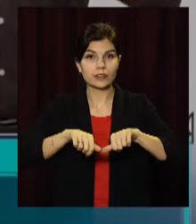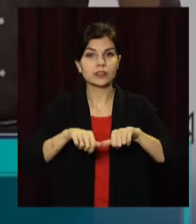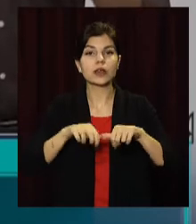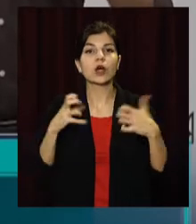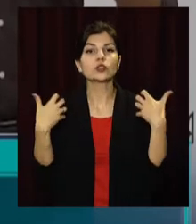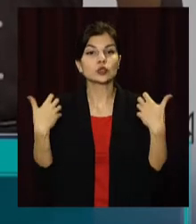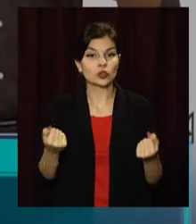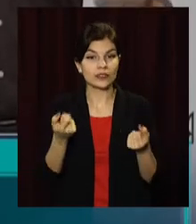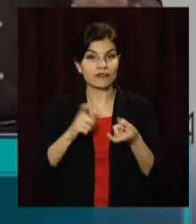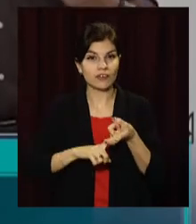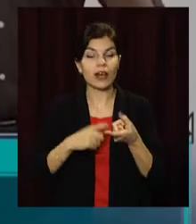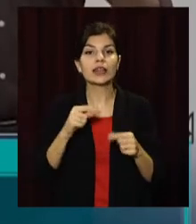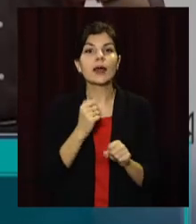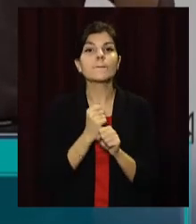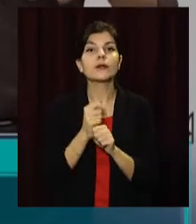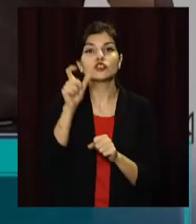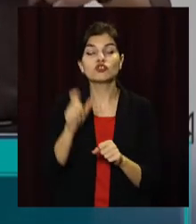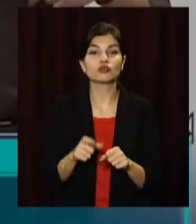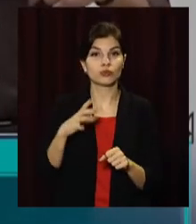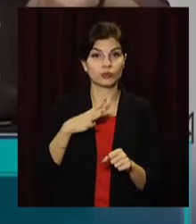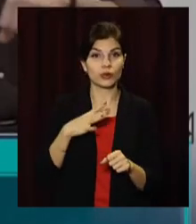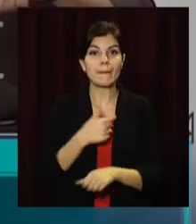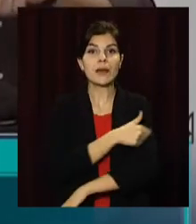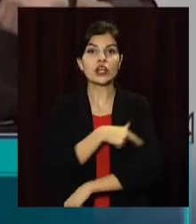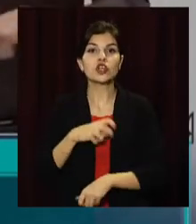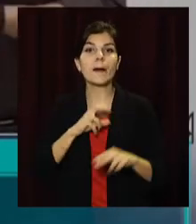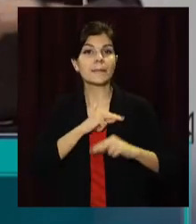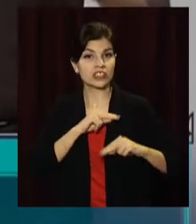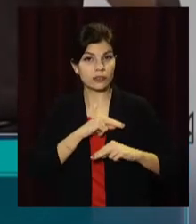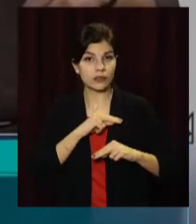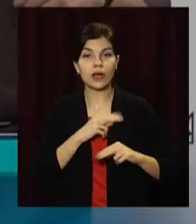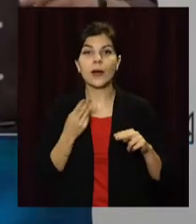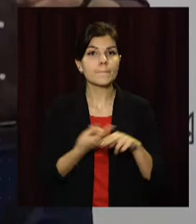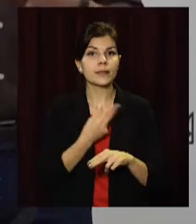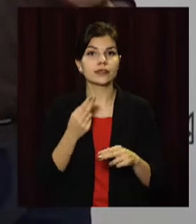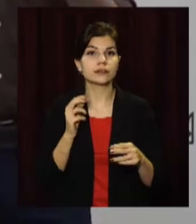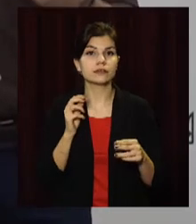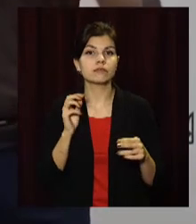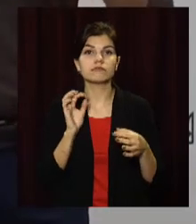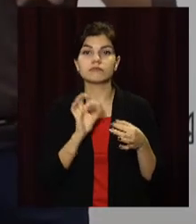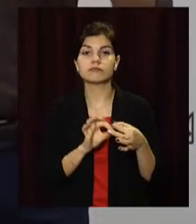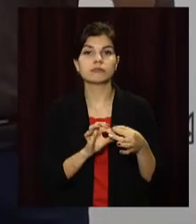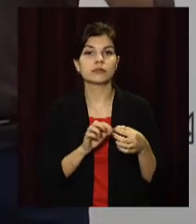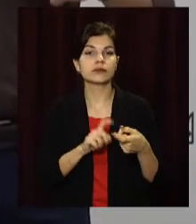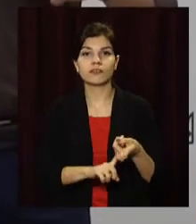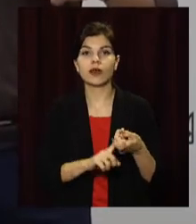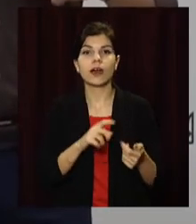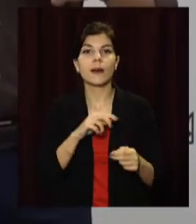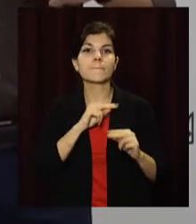охорони здоров'я, де працював потерпілий медичний працівник, без залучення працівників